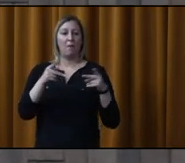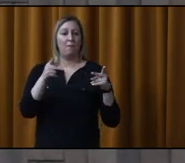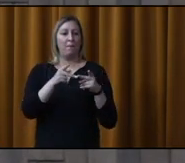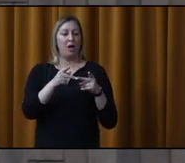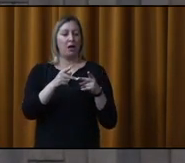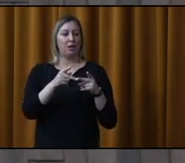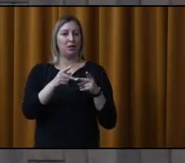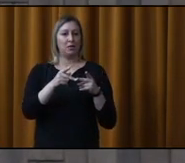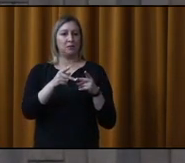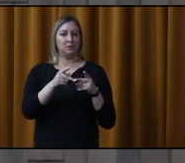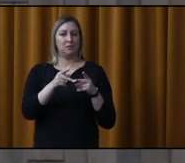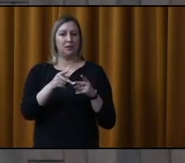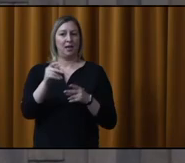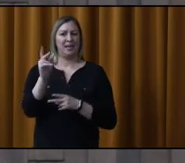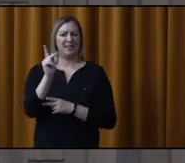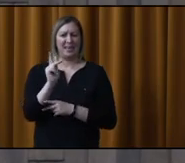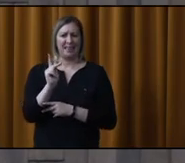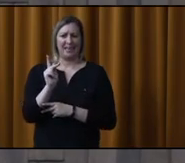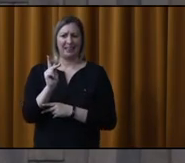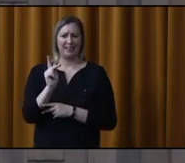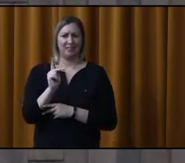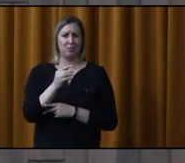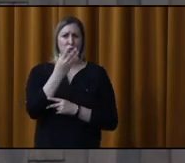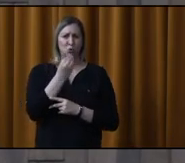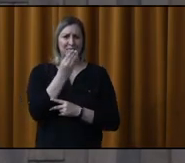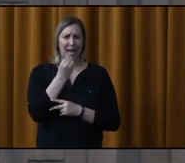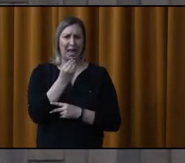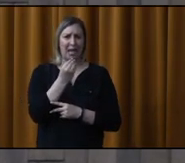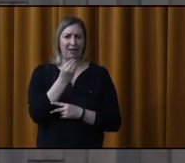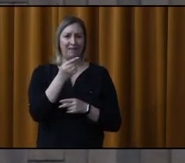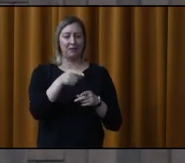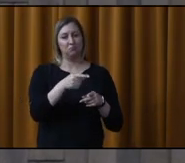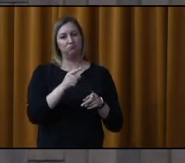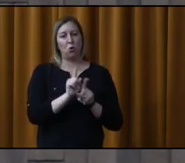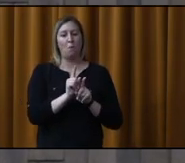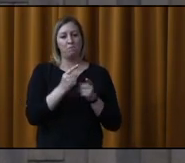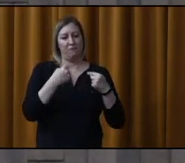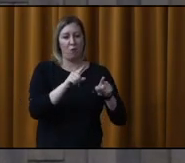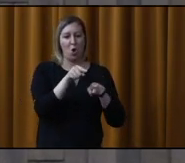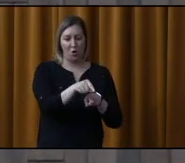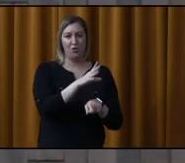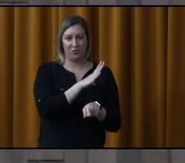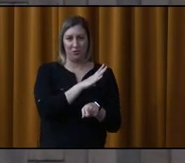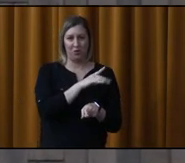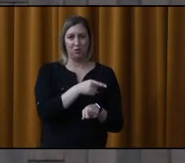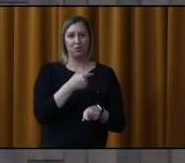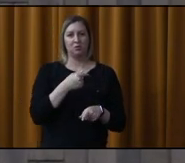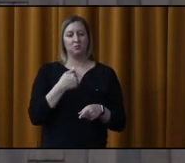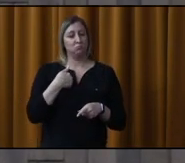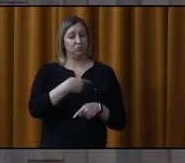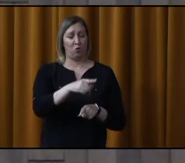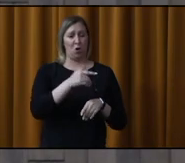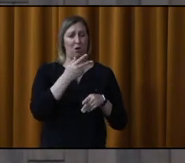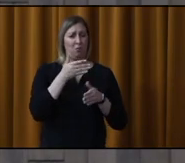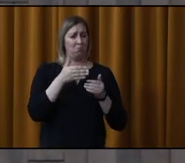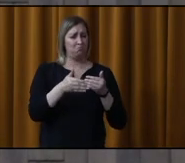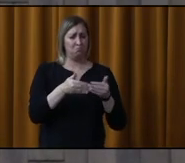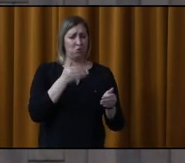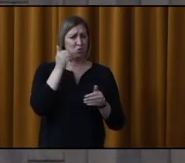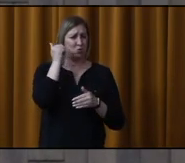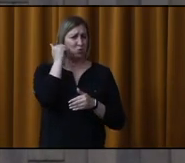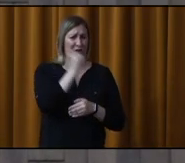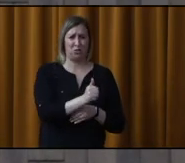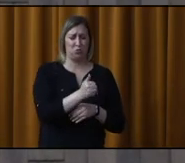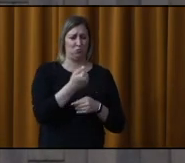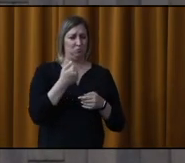de Catherine Bousquet que j'utilise à tous les soirs. je suis assez loin, mais je prends mon auto, puis